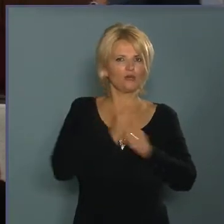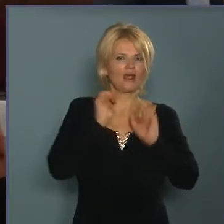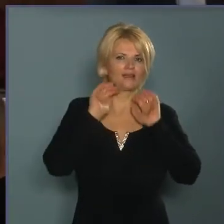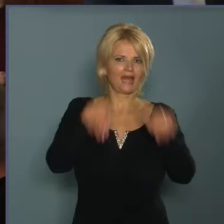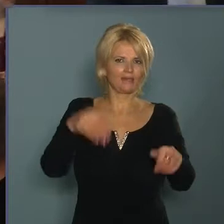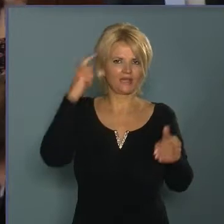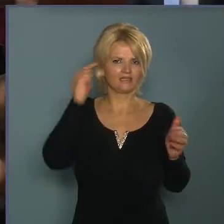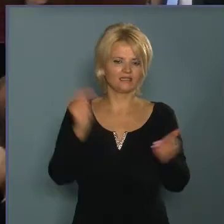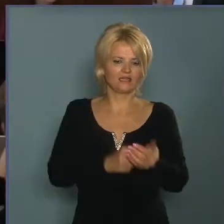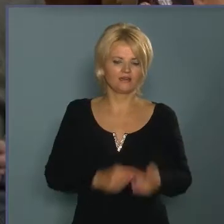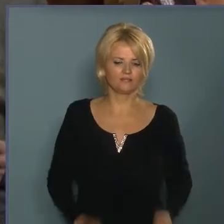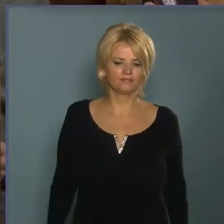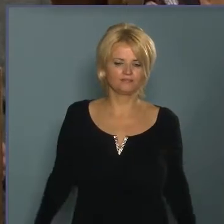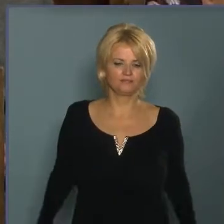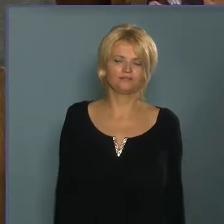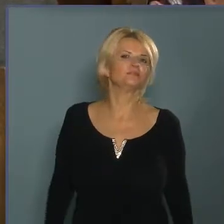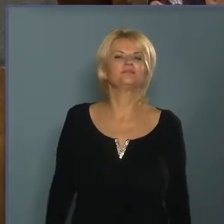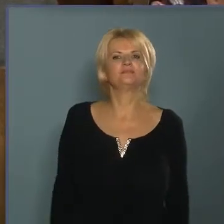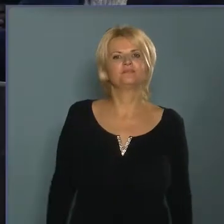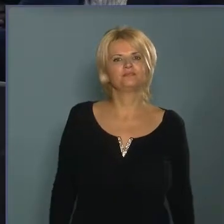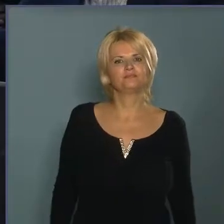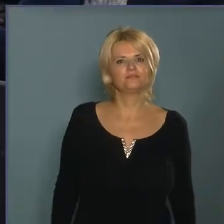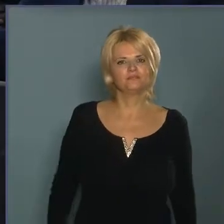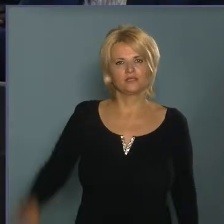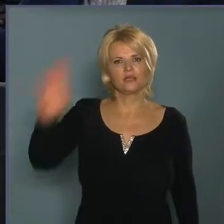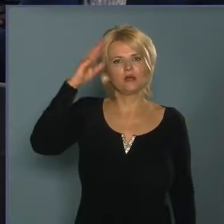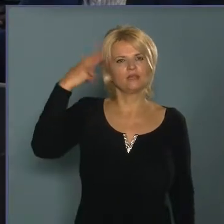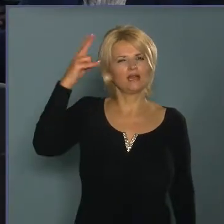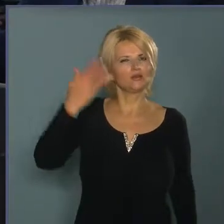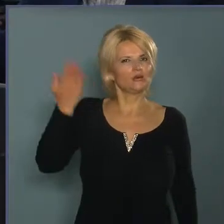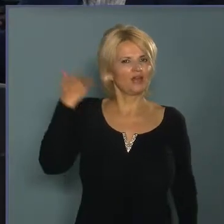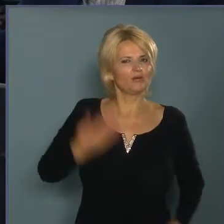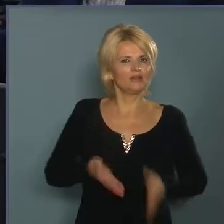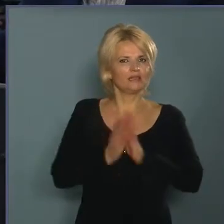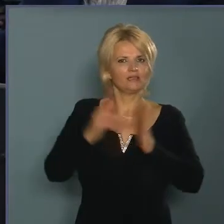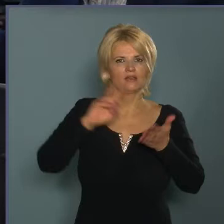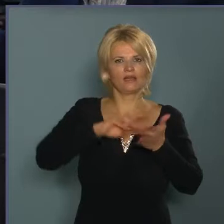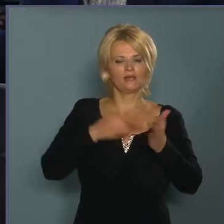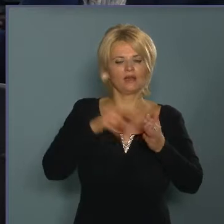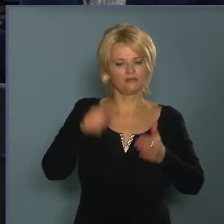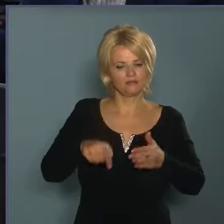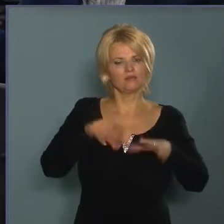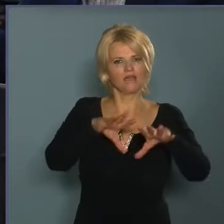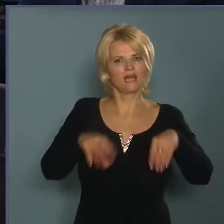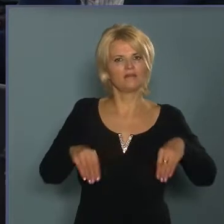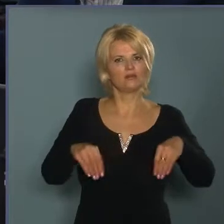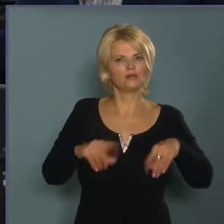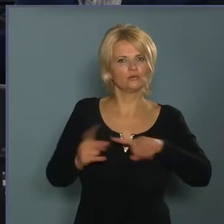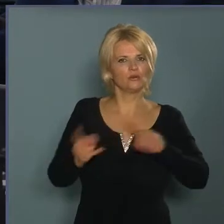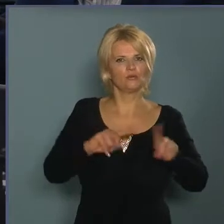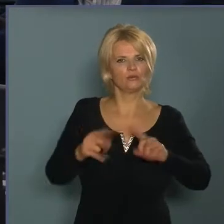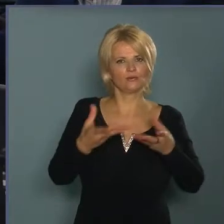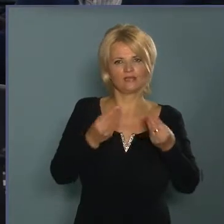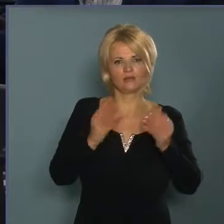támogatása céljából. Kapitány úr már korábban kérte, és mi a keretet nyilván erre jóvá hagytuk, hogy